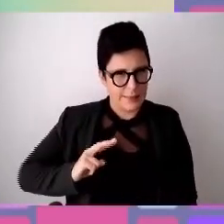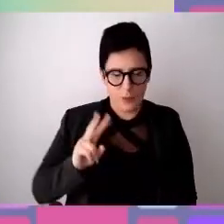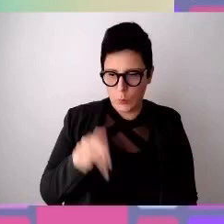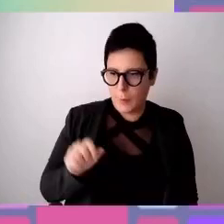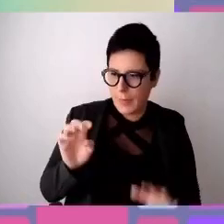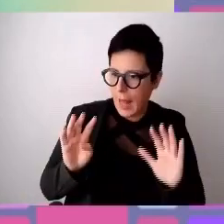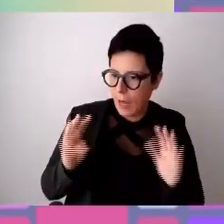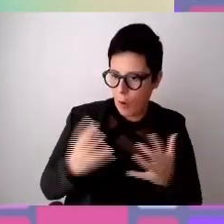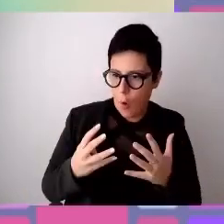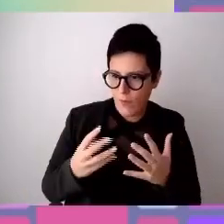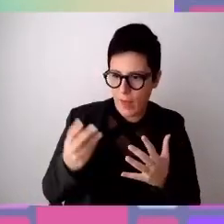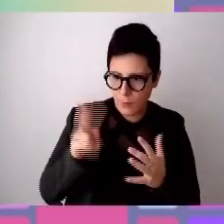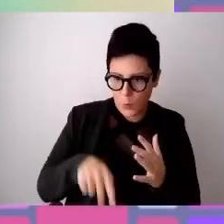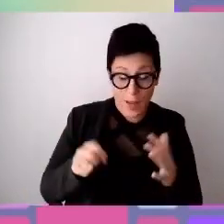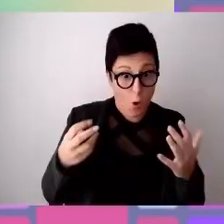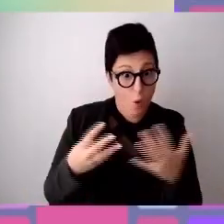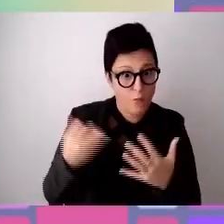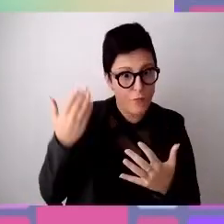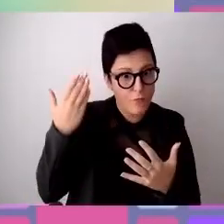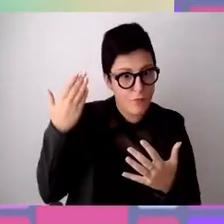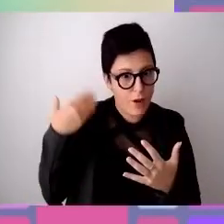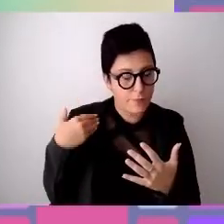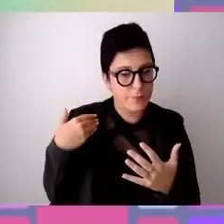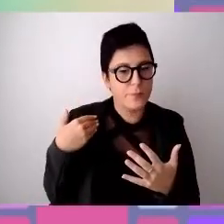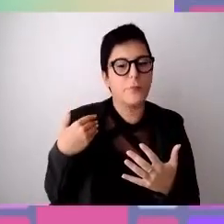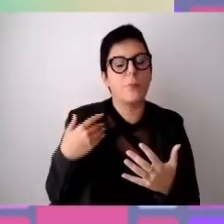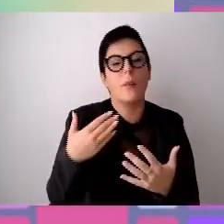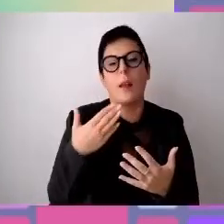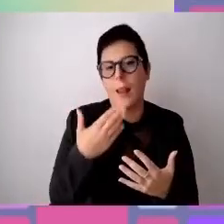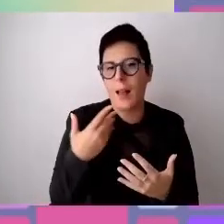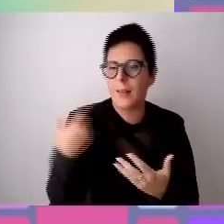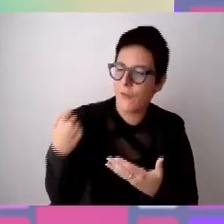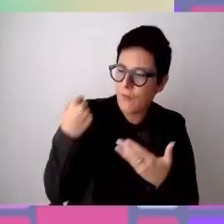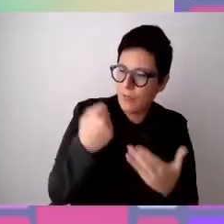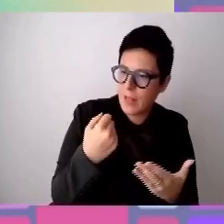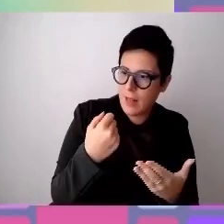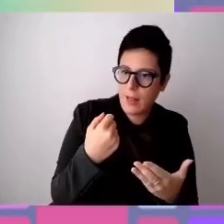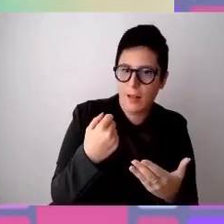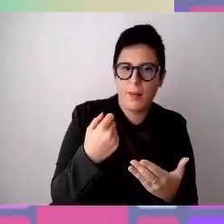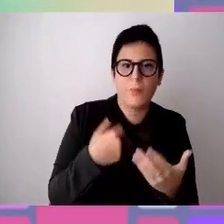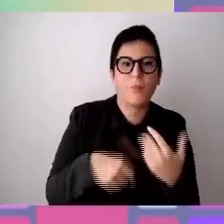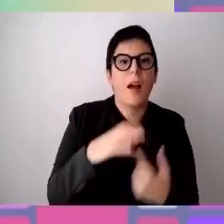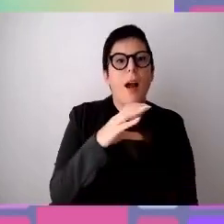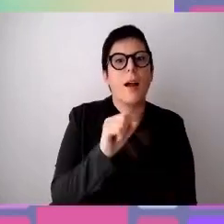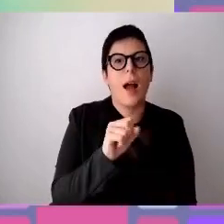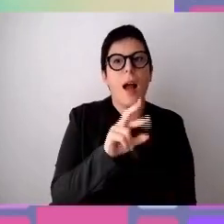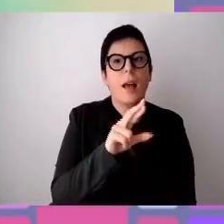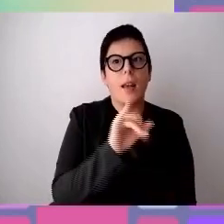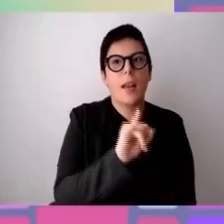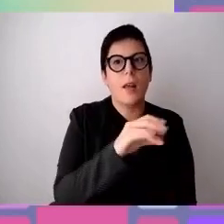abbiamo, grazie a un finanziamento della Fondazione Cariplo, abbiamo